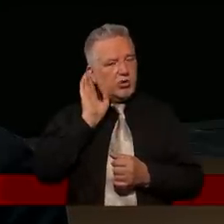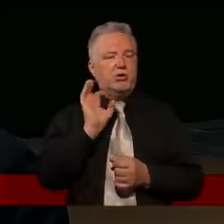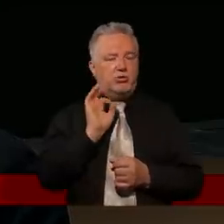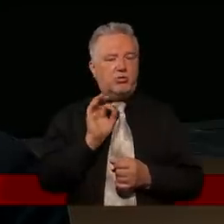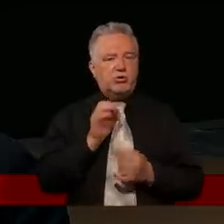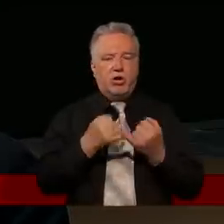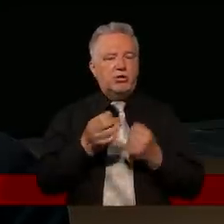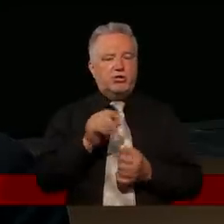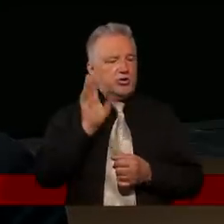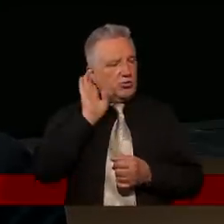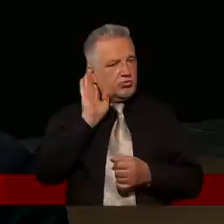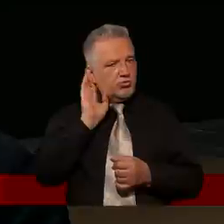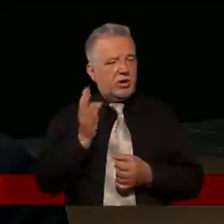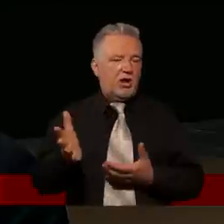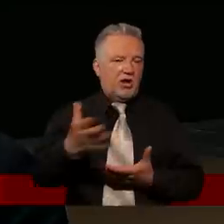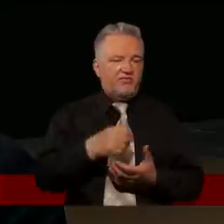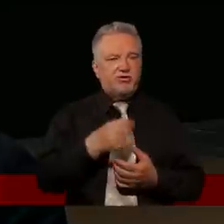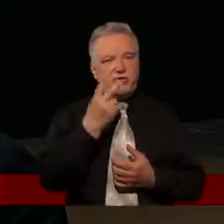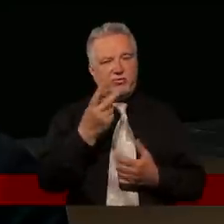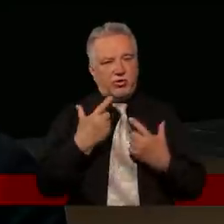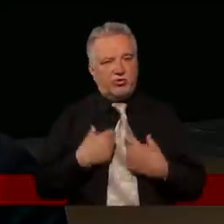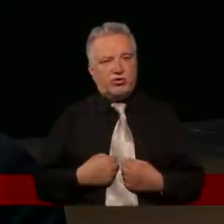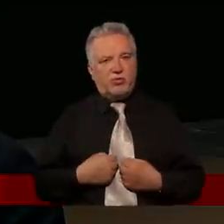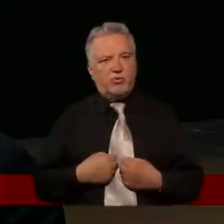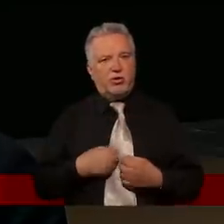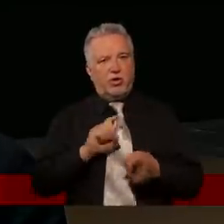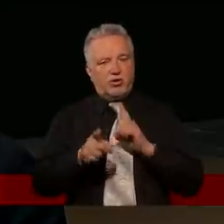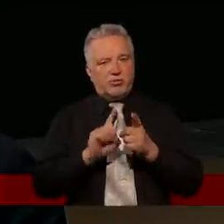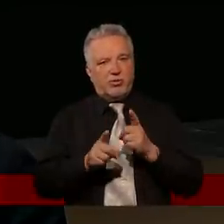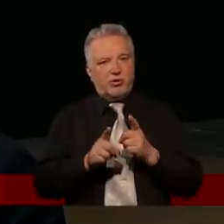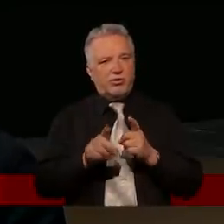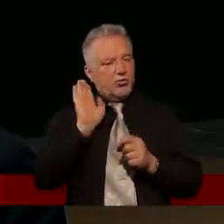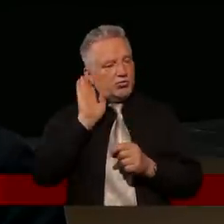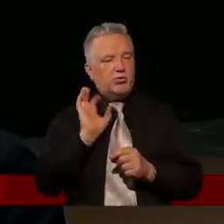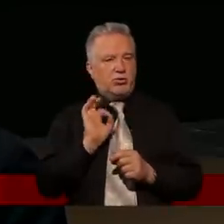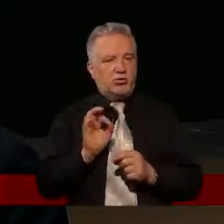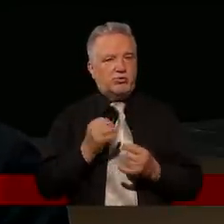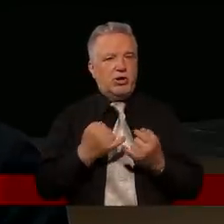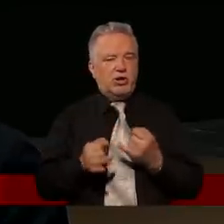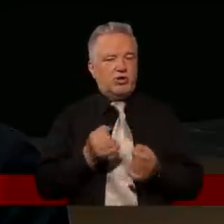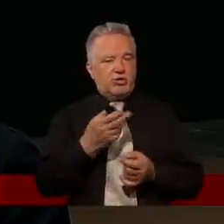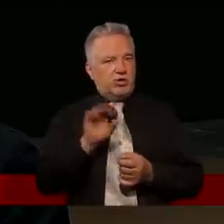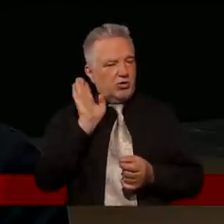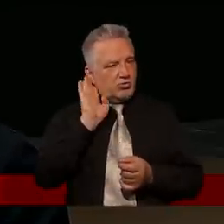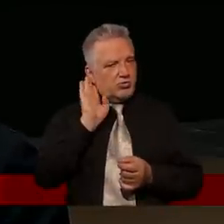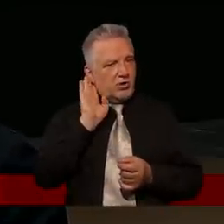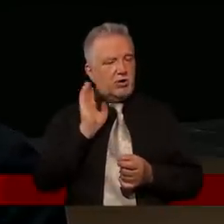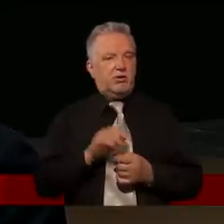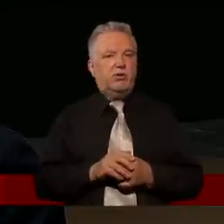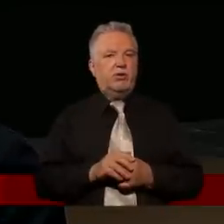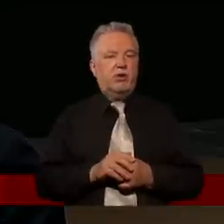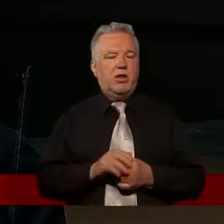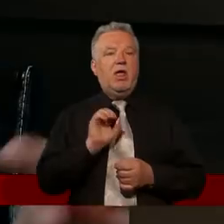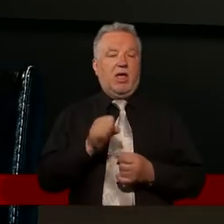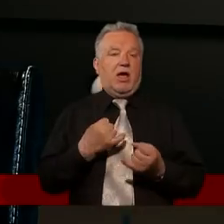osoby, w porządku. Jeżeli nie usłucha, weź dwie, usłucha dwóch, w porządku. Jeżeli nie usłucha, to